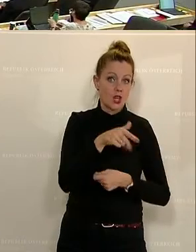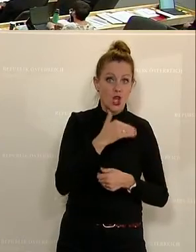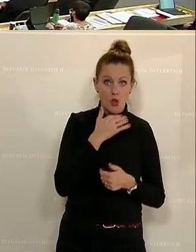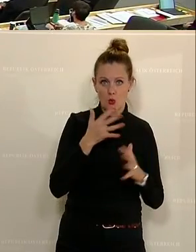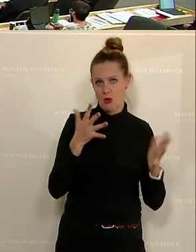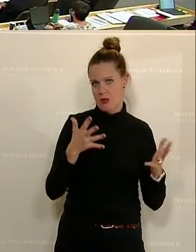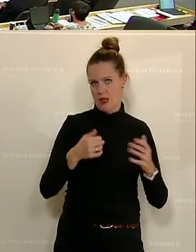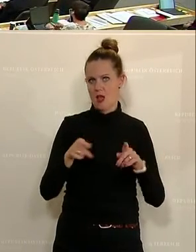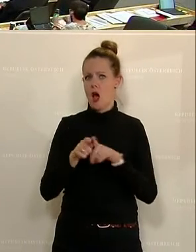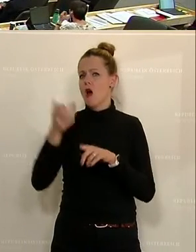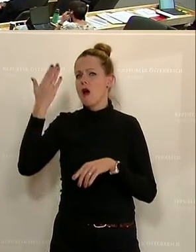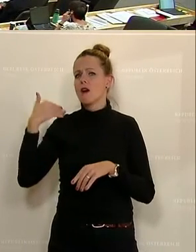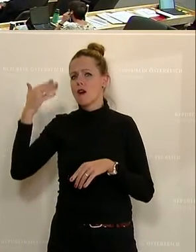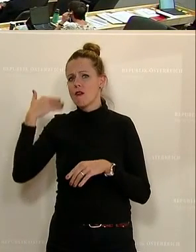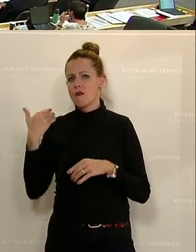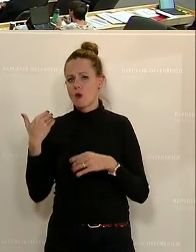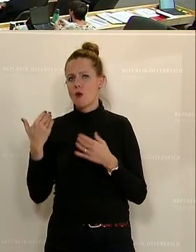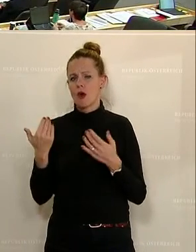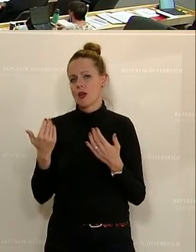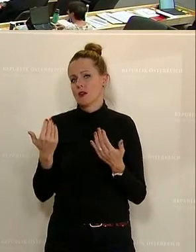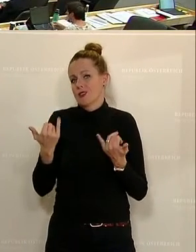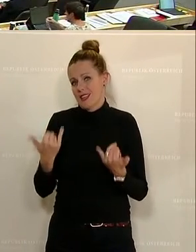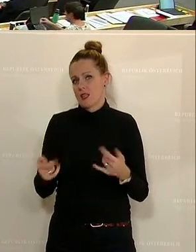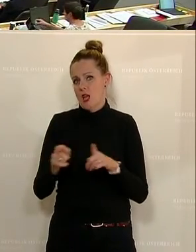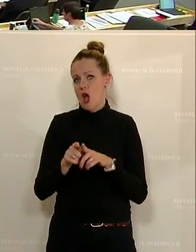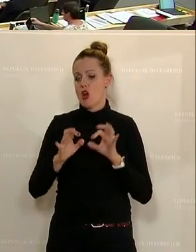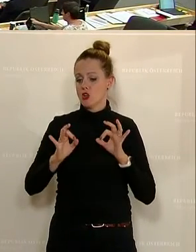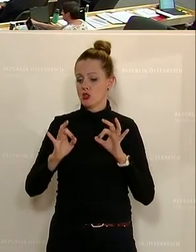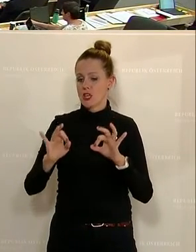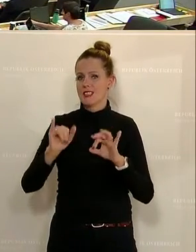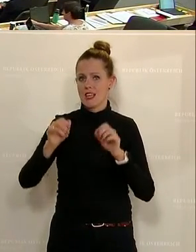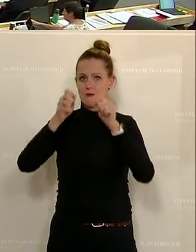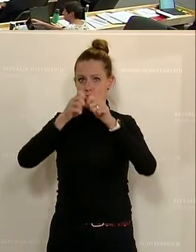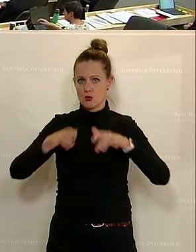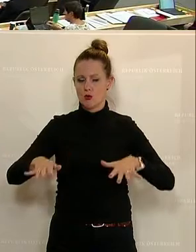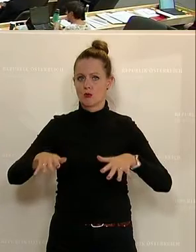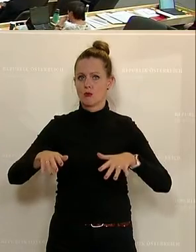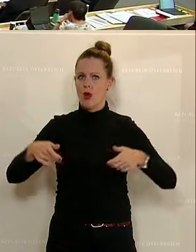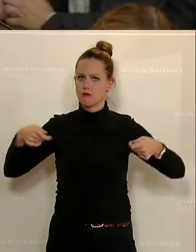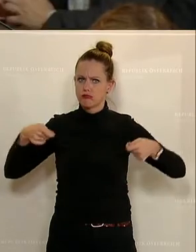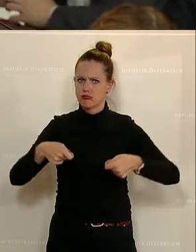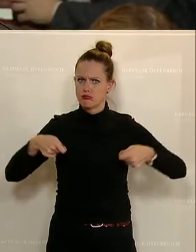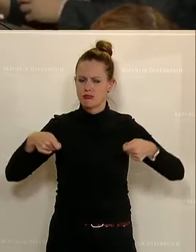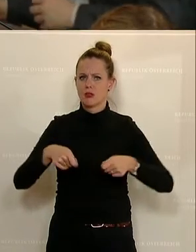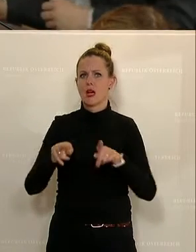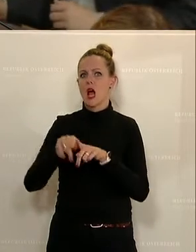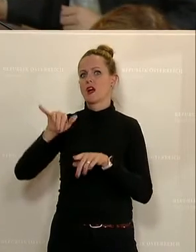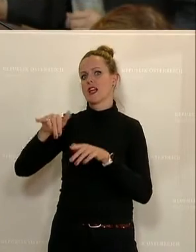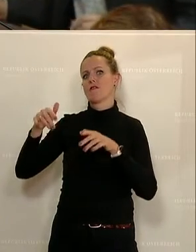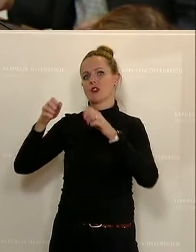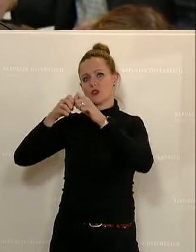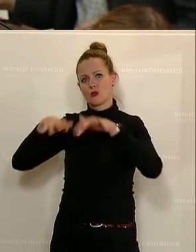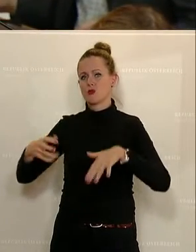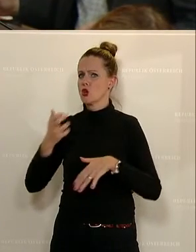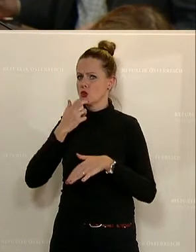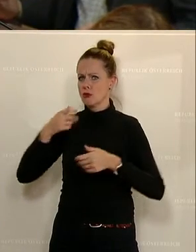Genauso wie wir früher sehr, sehr viel oder heute auch noch in die Straßeninfrastruktur, in die Infrastruktur mit Stromversorgung